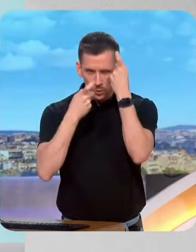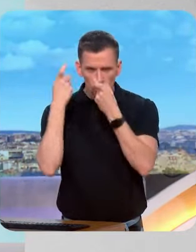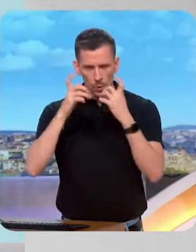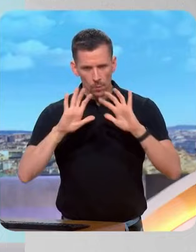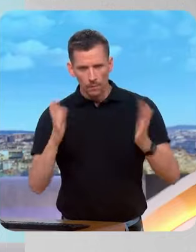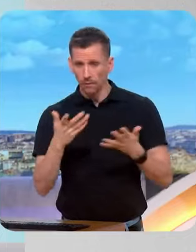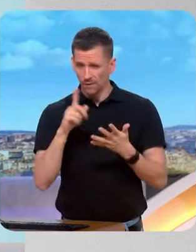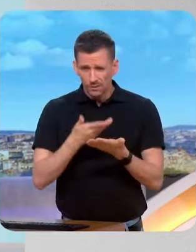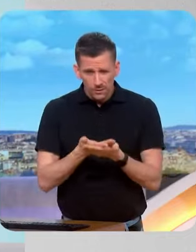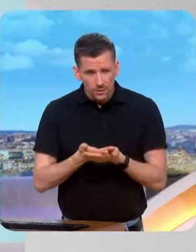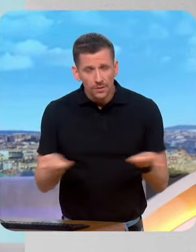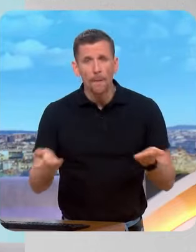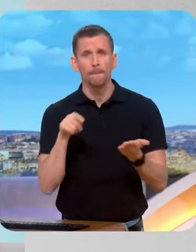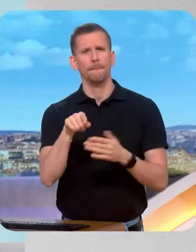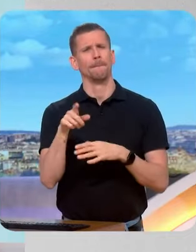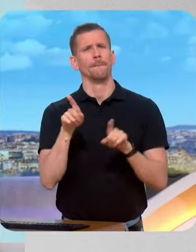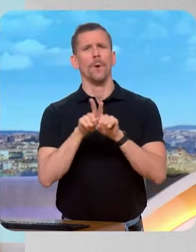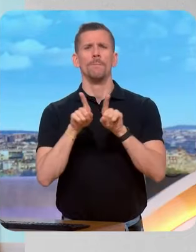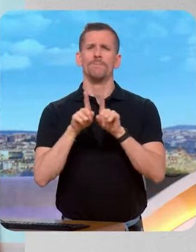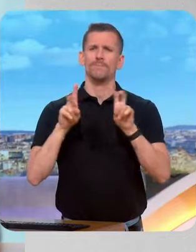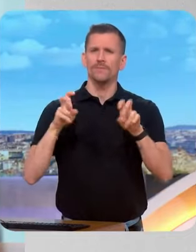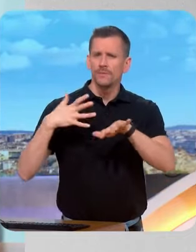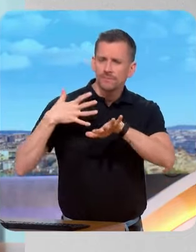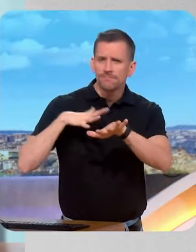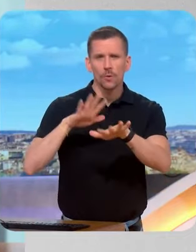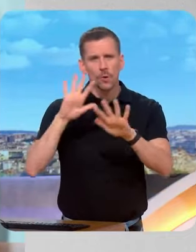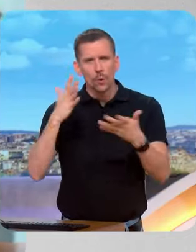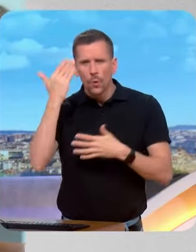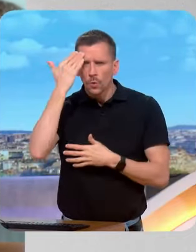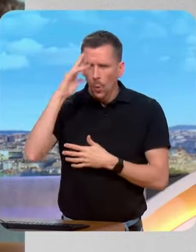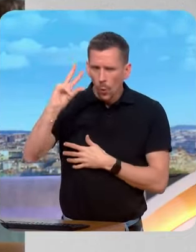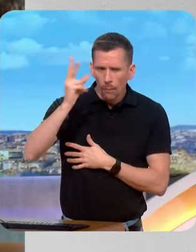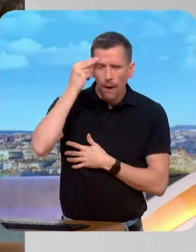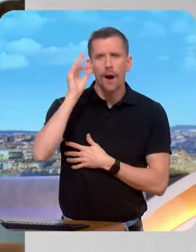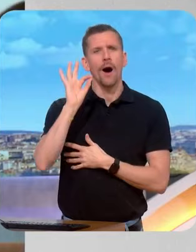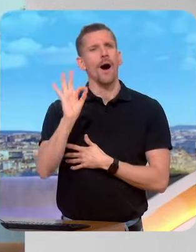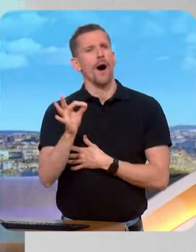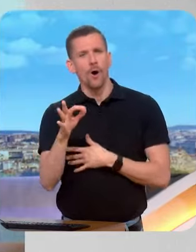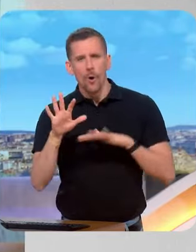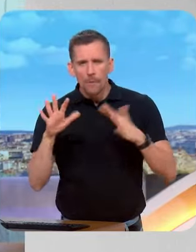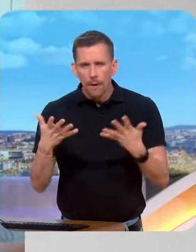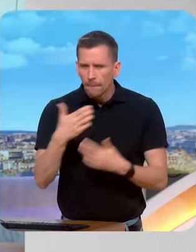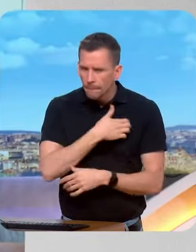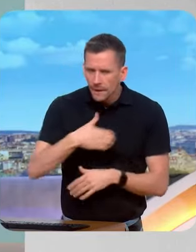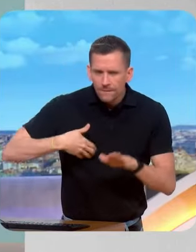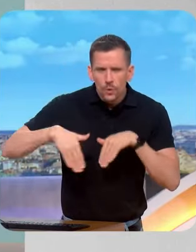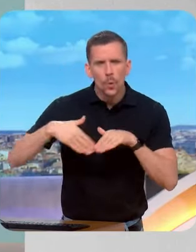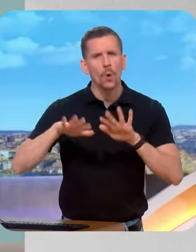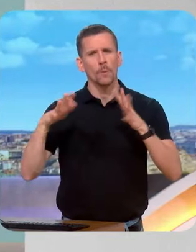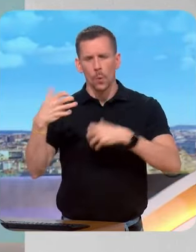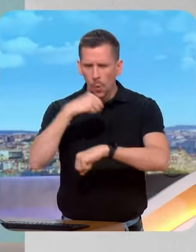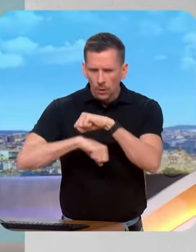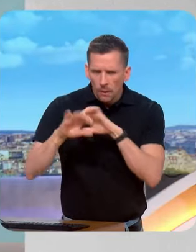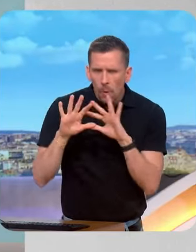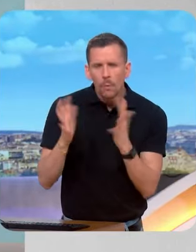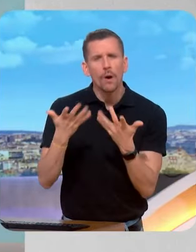de ce qu'on appelle le millefeuille territorial. Si vous connaissez quelqu'un qui comprend comment les collectivités sont organisées et savoir qui fait quoi, nos